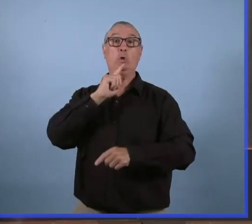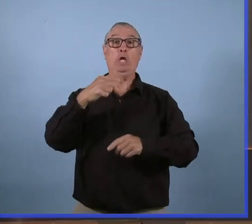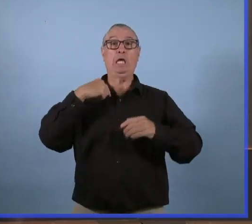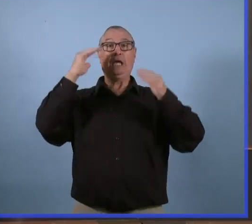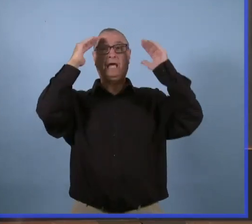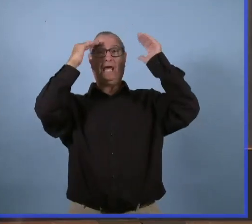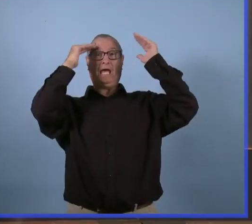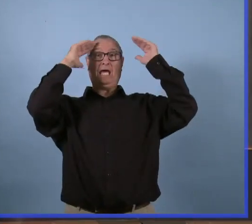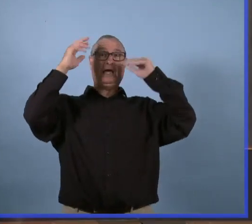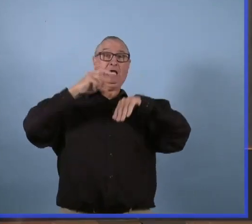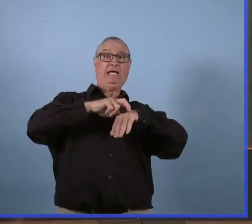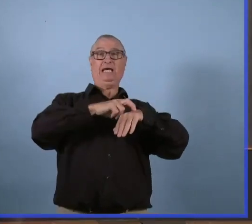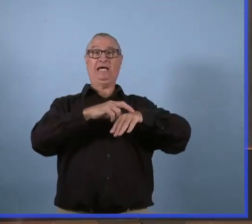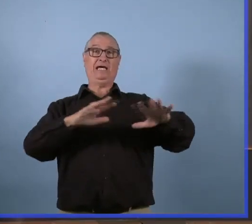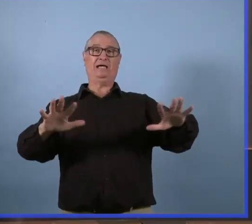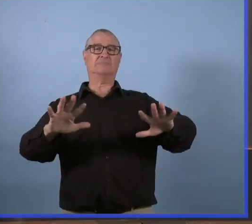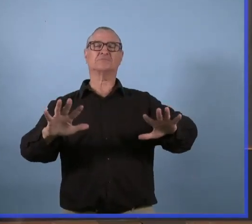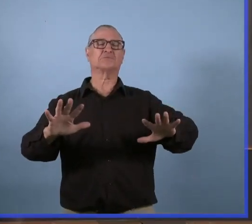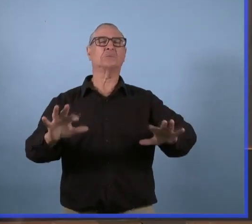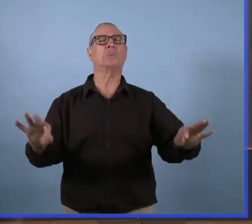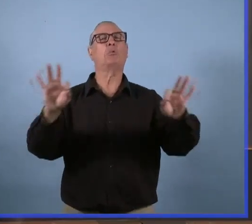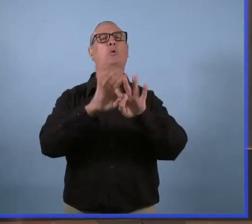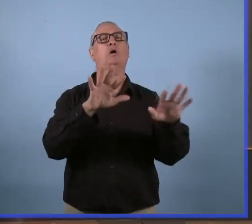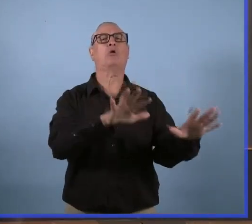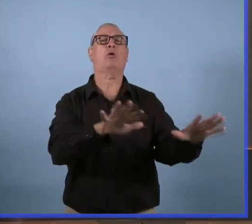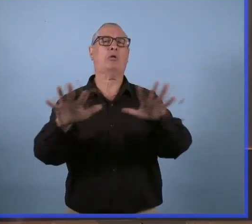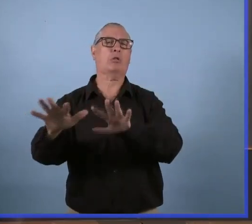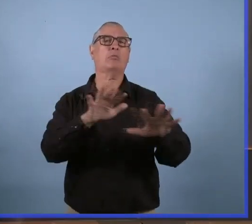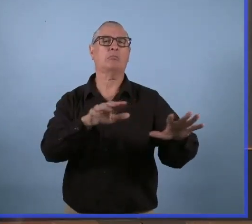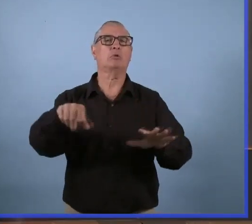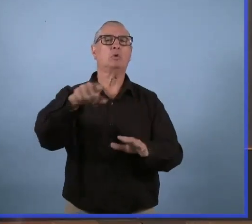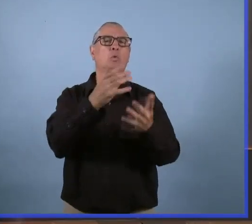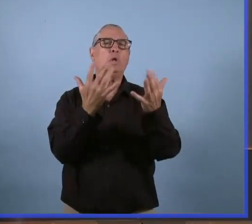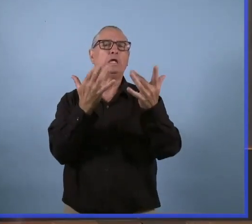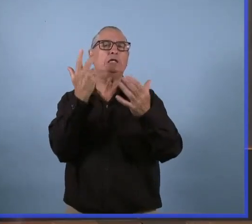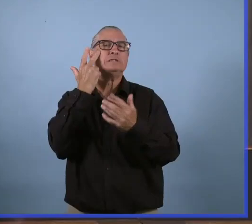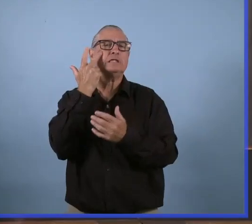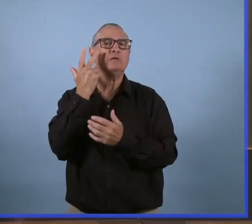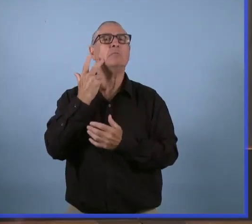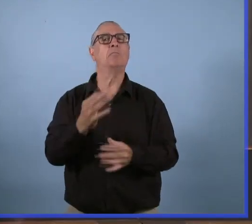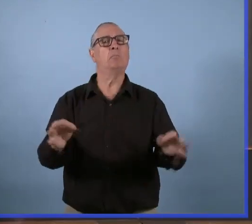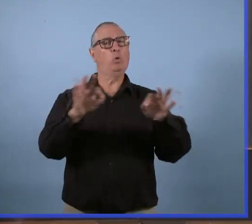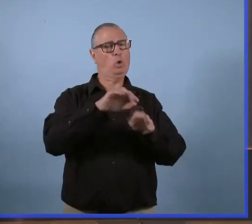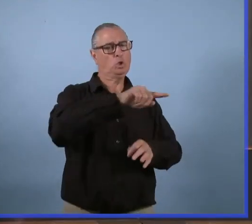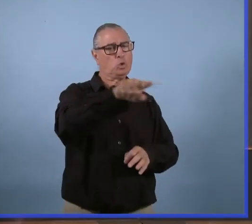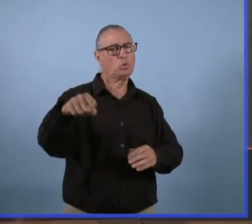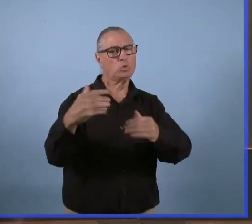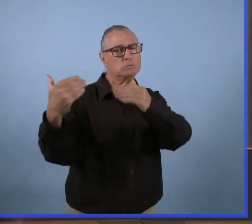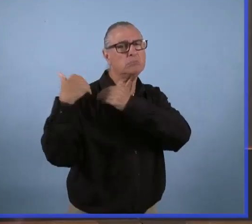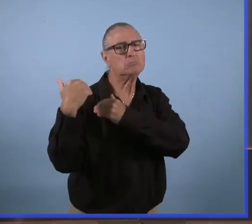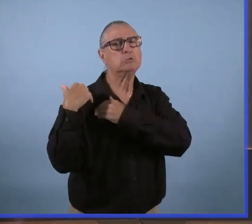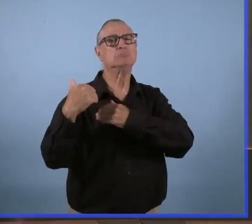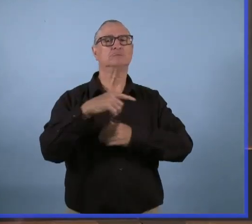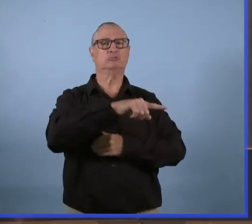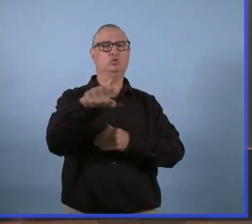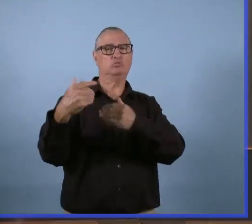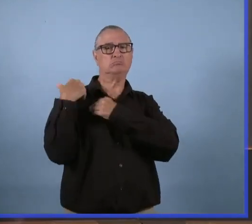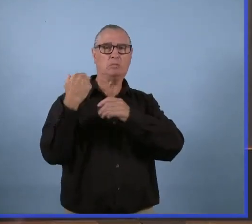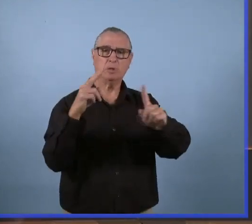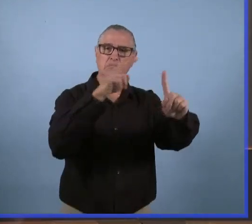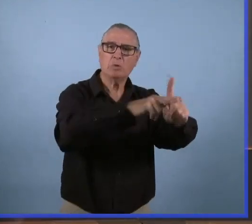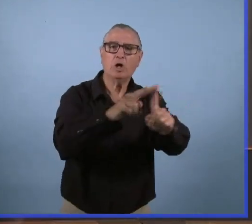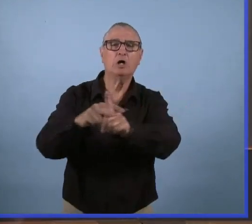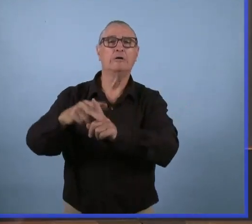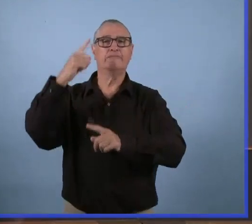Je comprends l'anxiété par rapport à ça. Faites votre part. Faites-vous vacciner. Si vos enfants